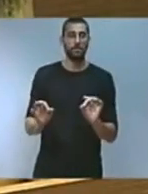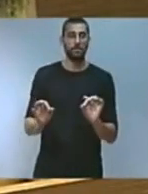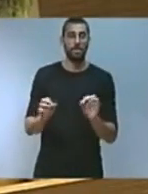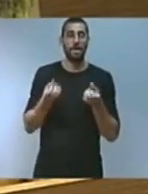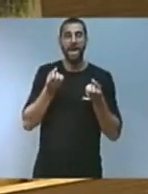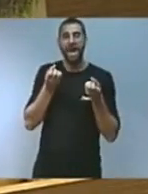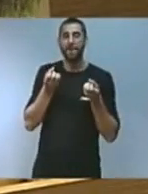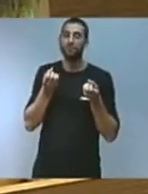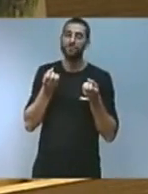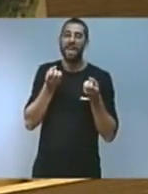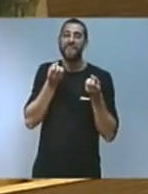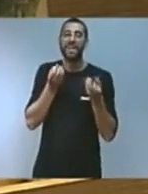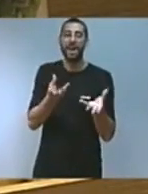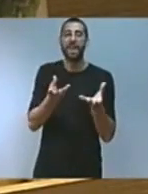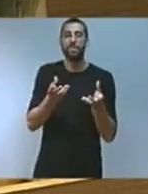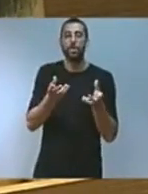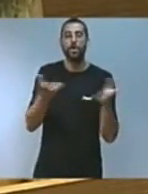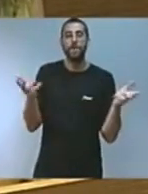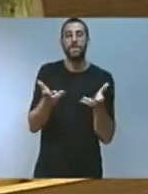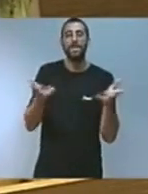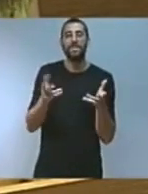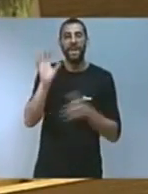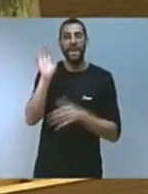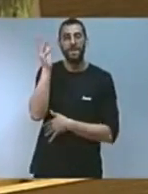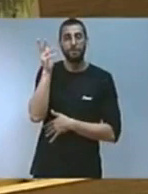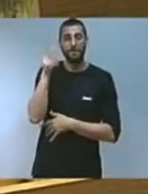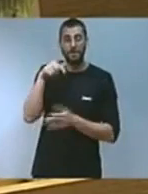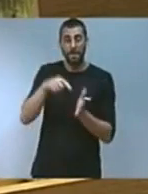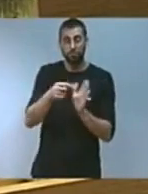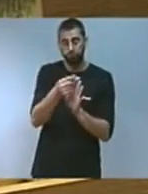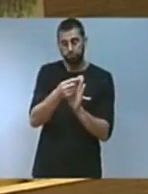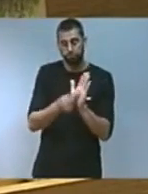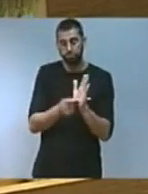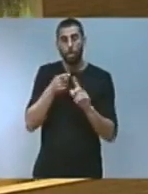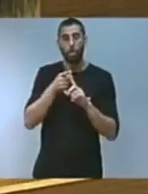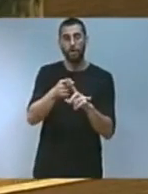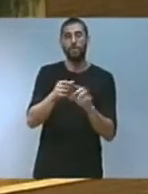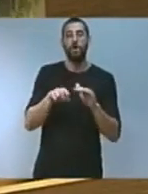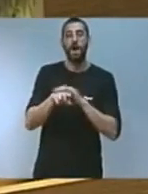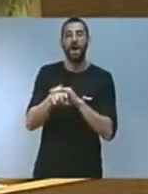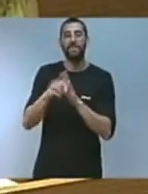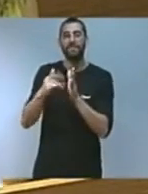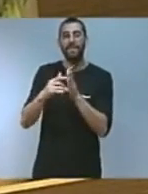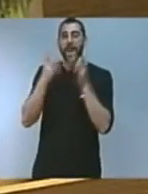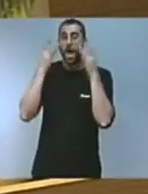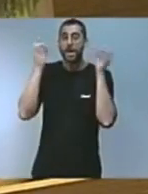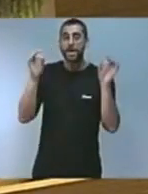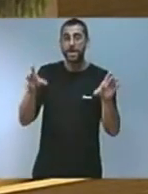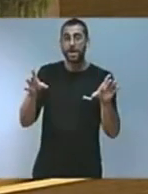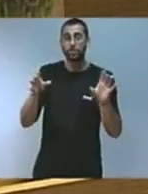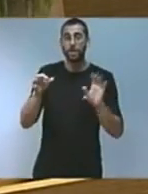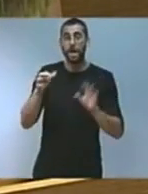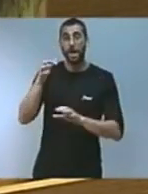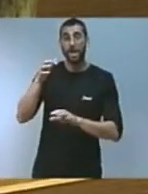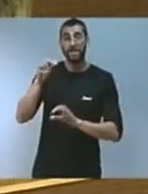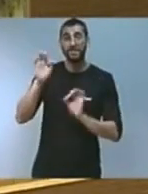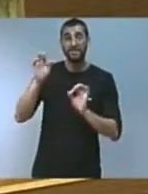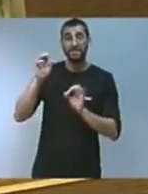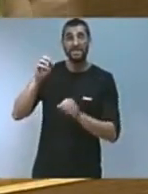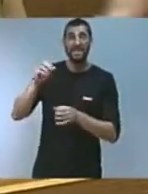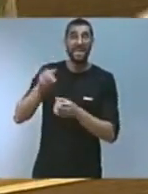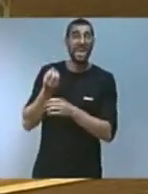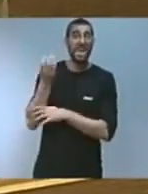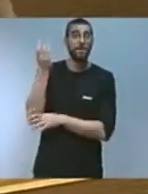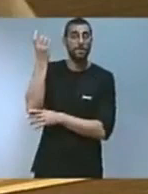climàtica s'estableix l'objectiu de fer de la Generalitat valenciana una institució neutra en emissions per a 2025 i ho